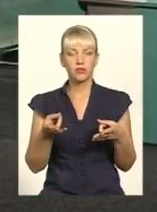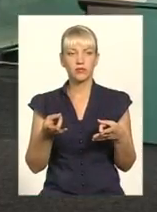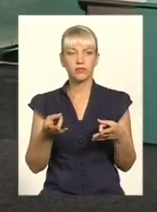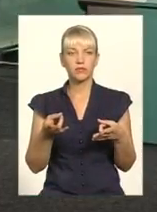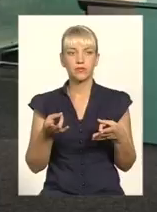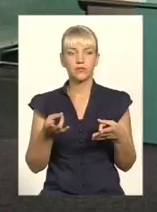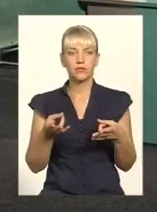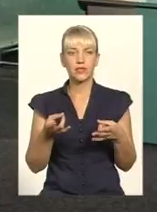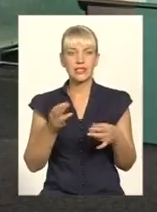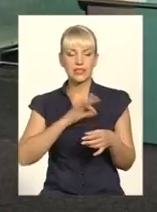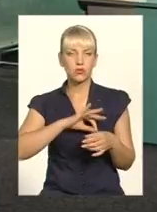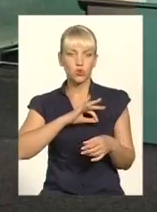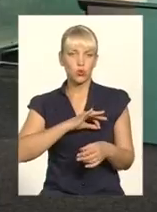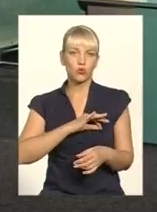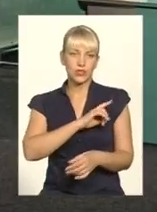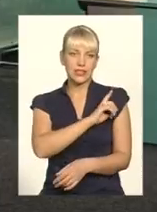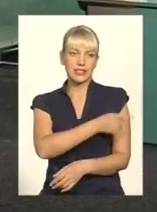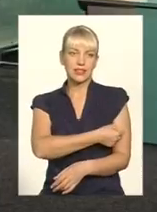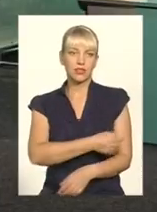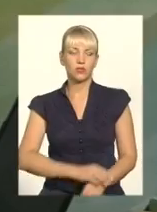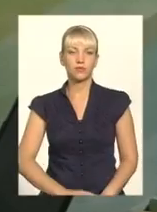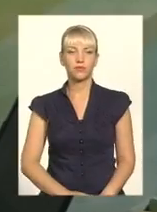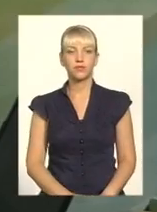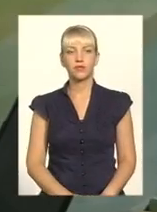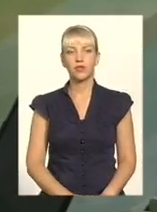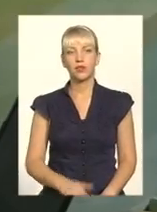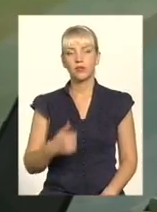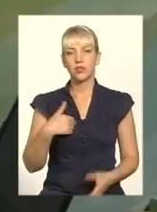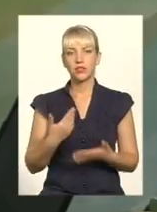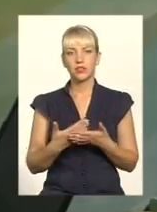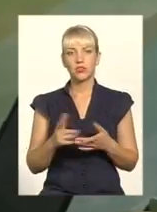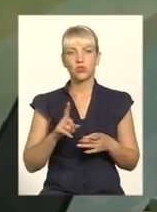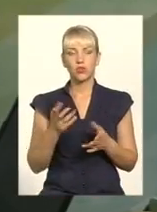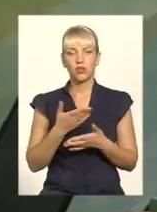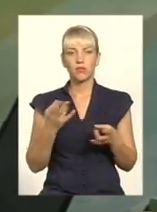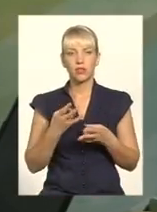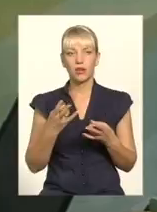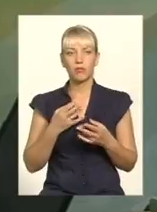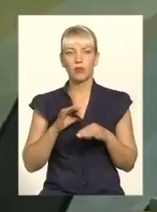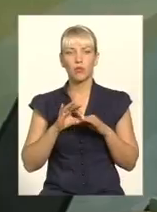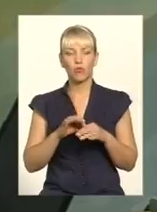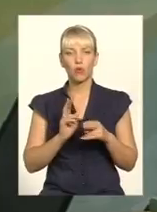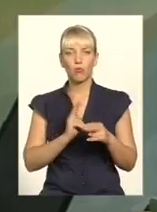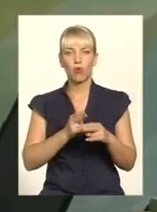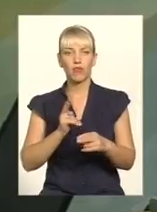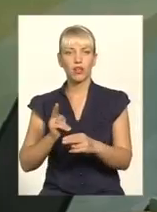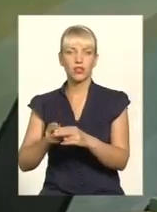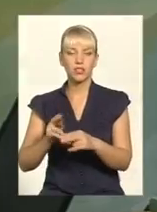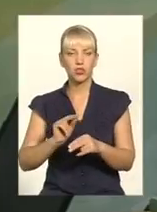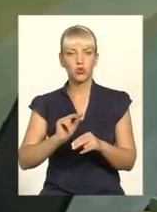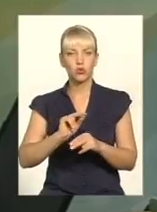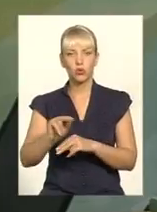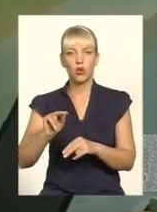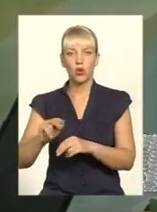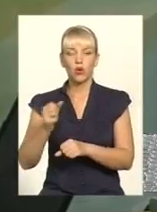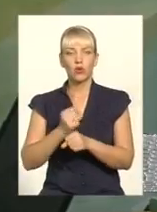застосовуватися? Мені здається, нам потрібно з вами достатньо проводити профілактичної роботи із запобігання